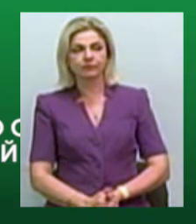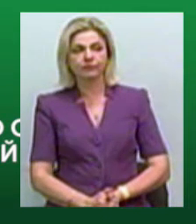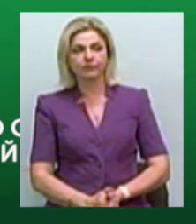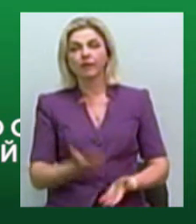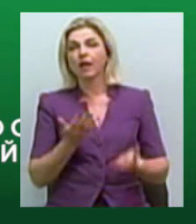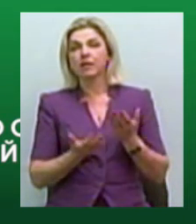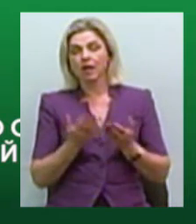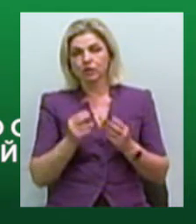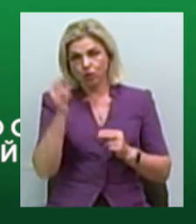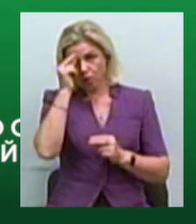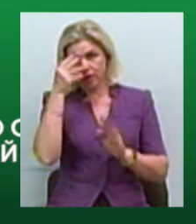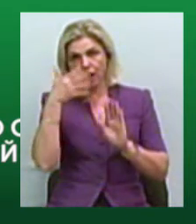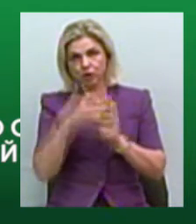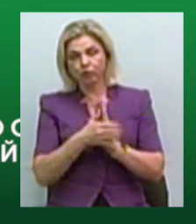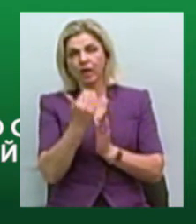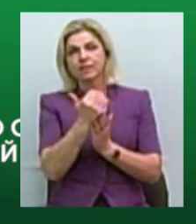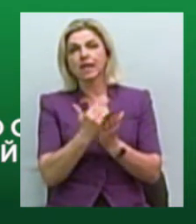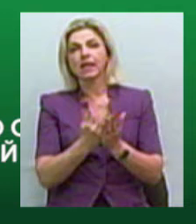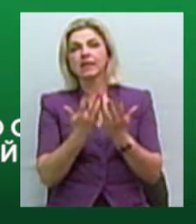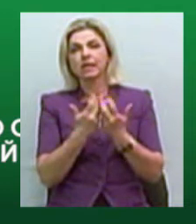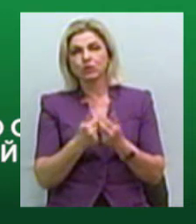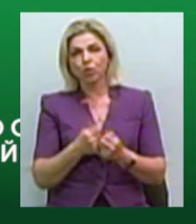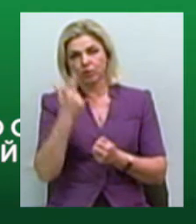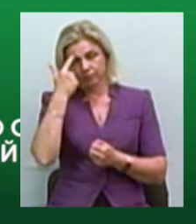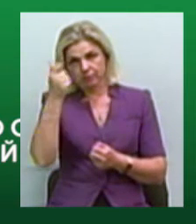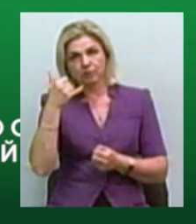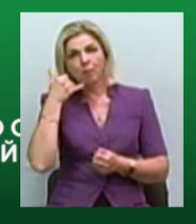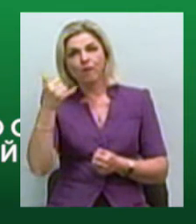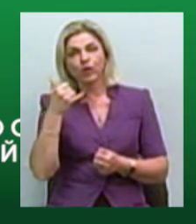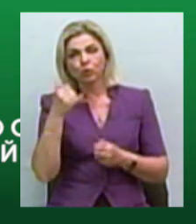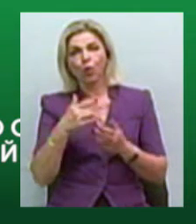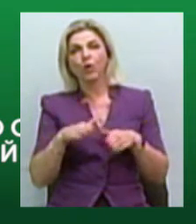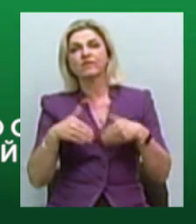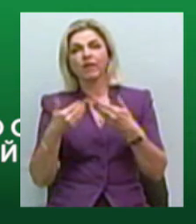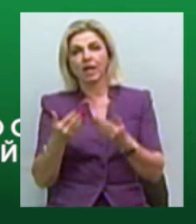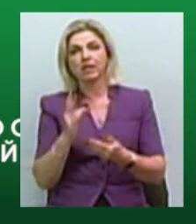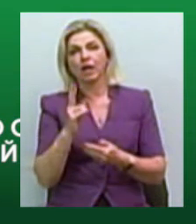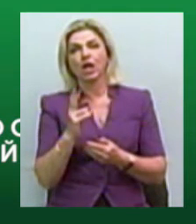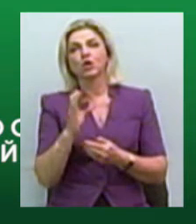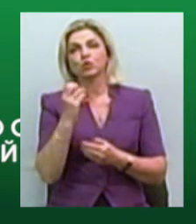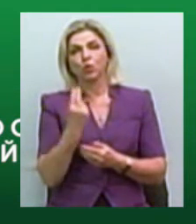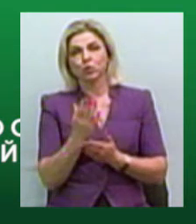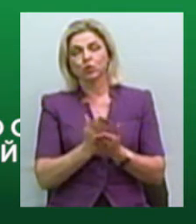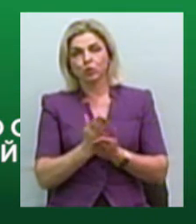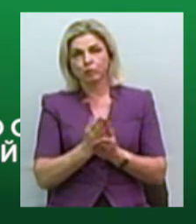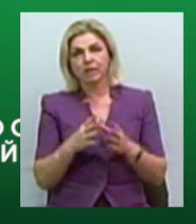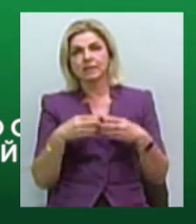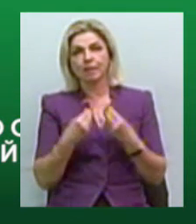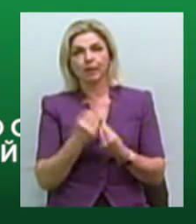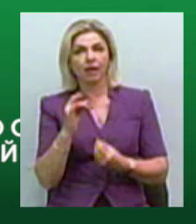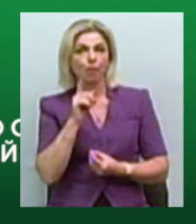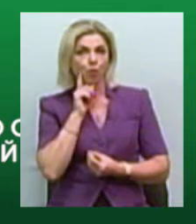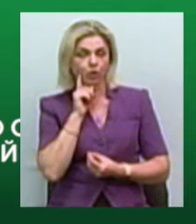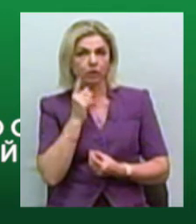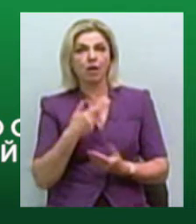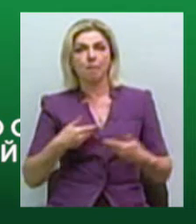Якщо проаналізувати статистику по надходженню повідомлень або звернень до Центрів соціальних служб для сім'ї дітей та молоді, то